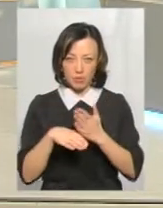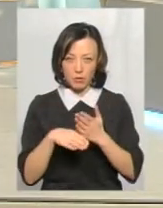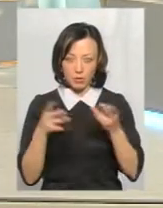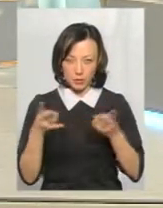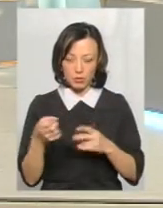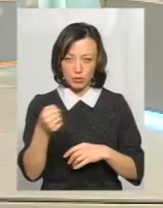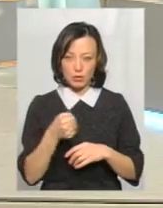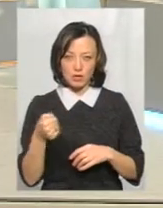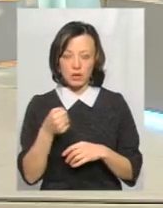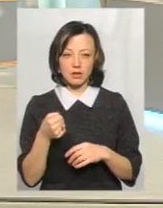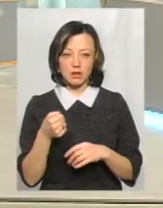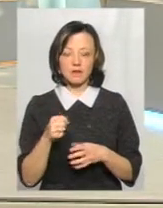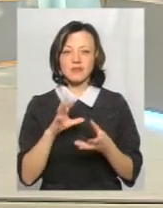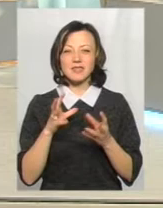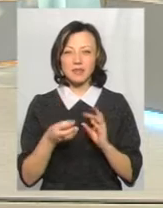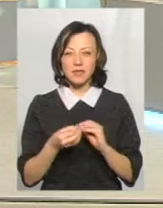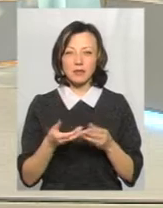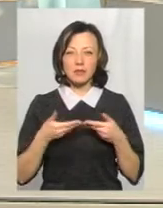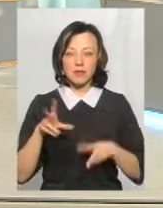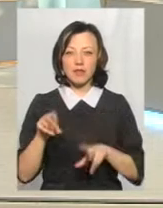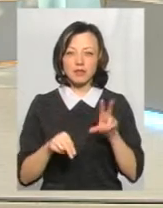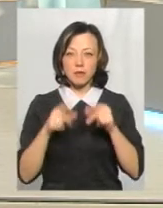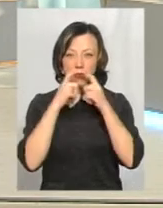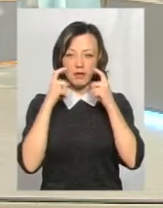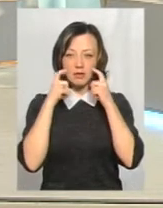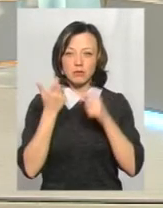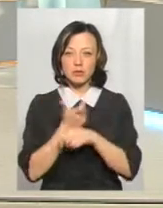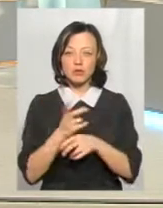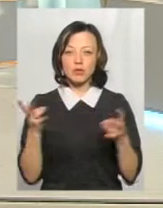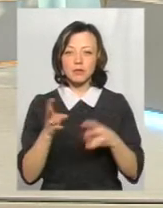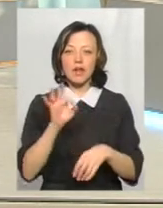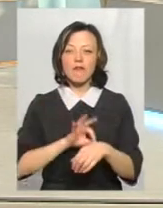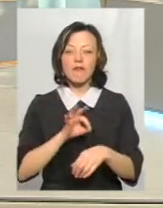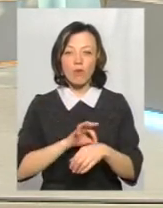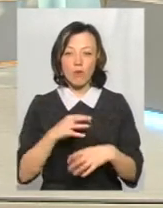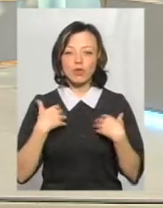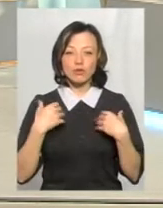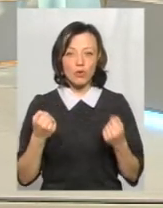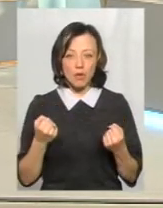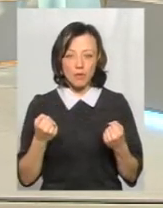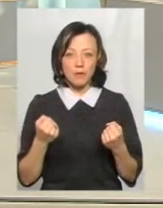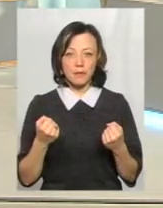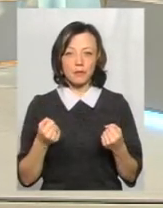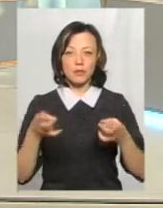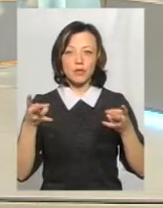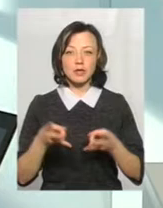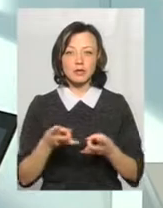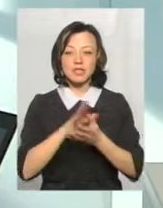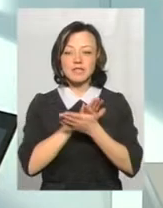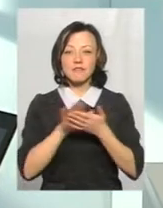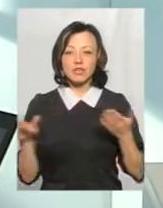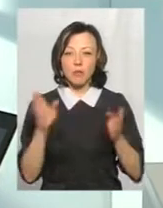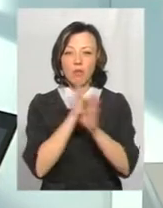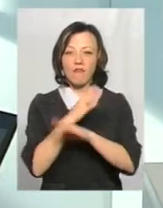потрібненні? Ну, все-таки ми вважаємо, що маски більше потрібні хворим, а здоровим потрібне свіже